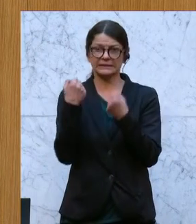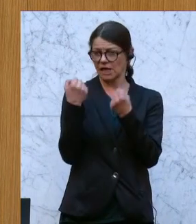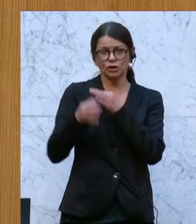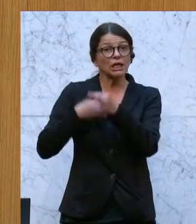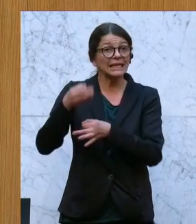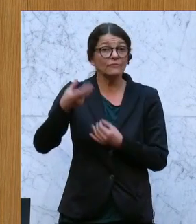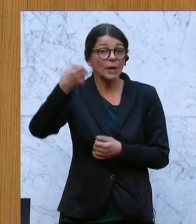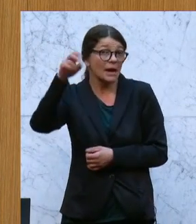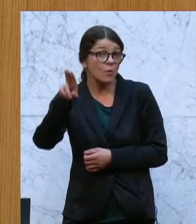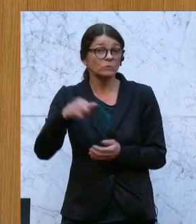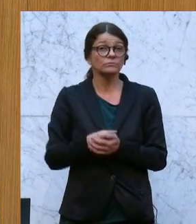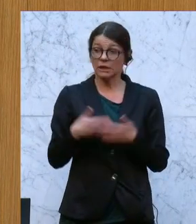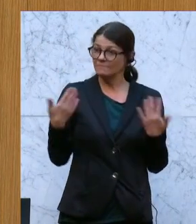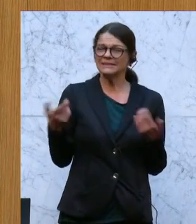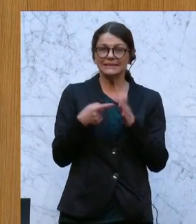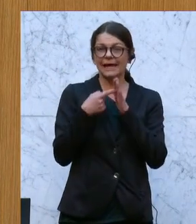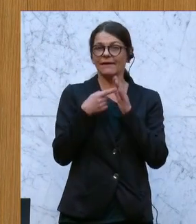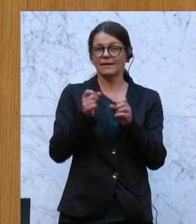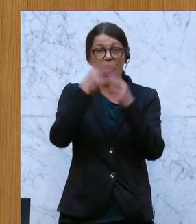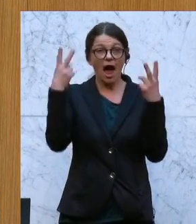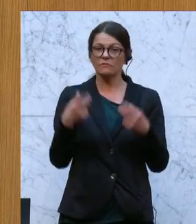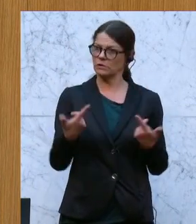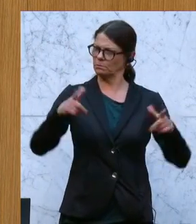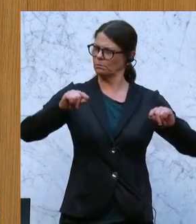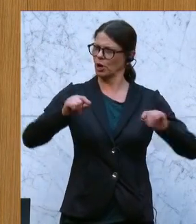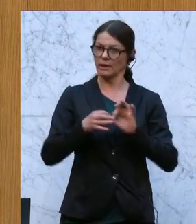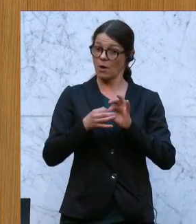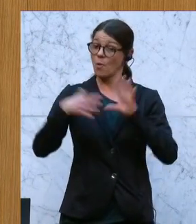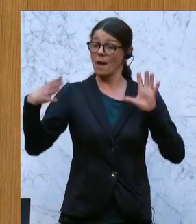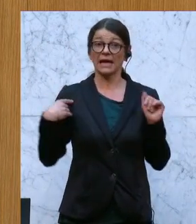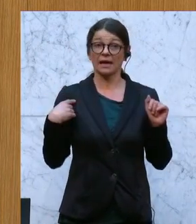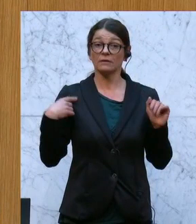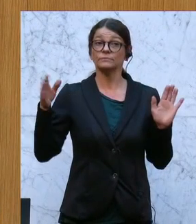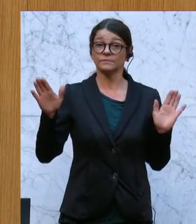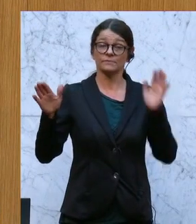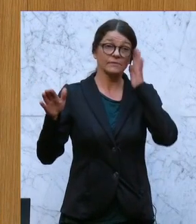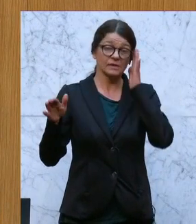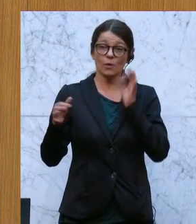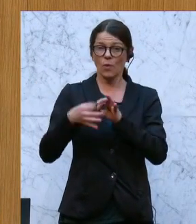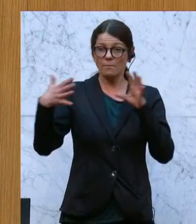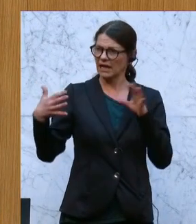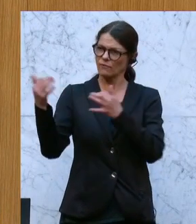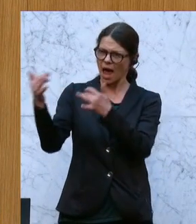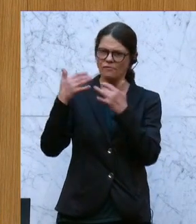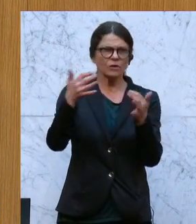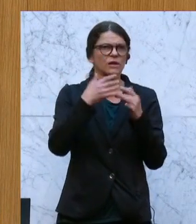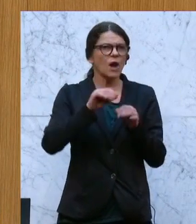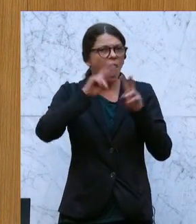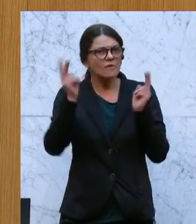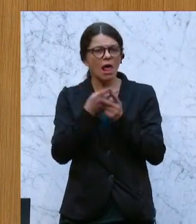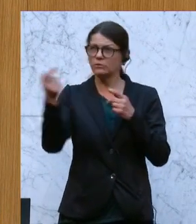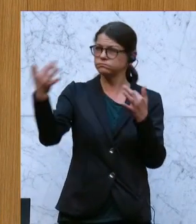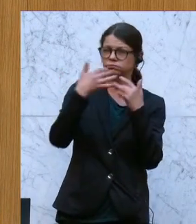EU. Und die macht schon deutlich, was es bedeutet, unabhängig zu werden von Einflüssen aus anderen Teilen der Welt.